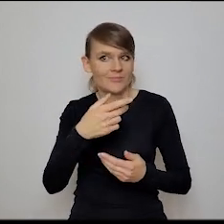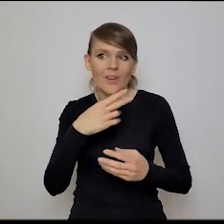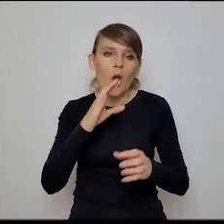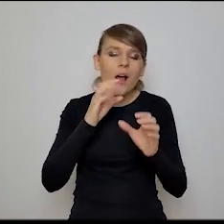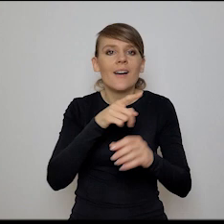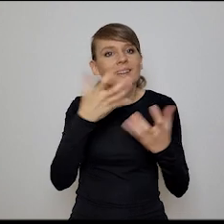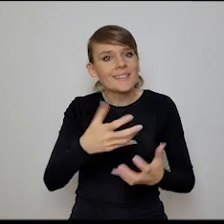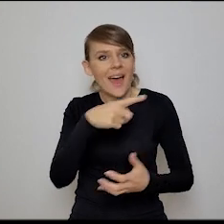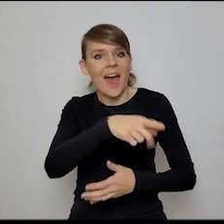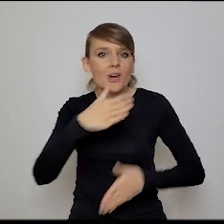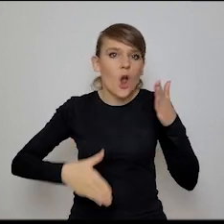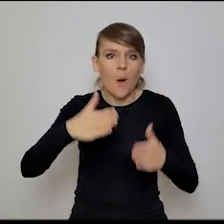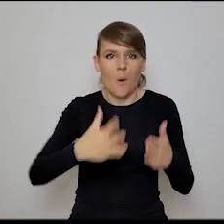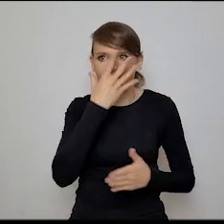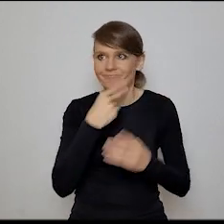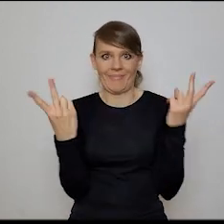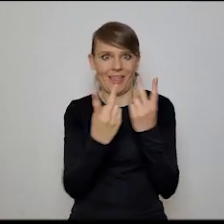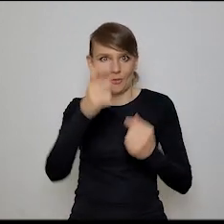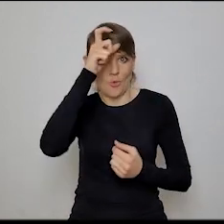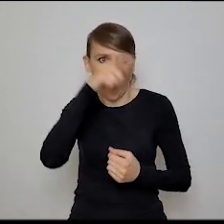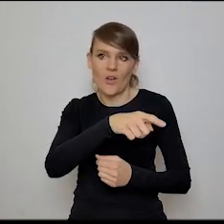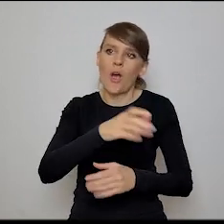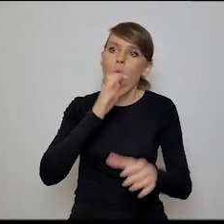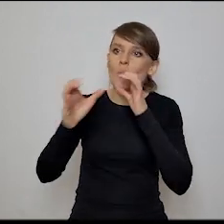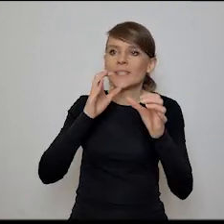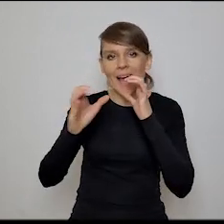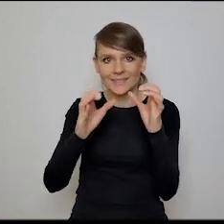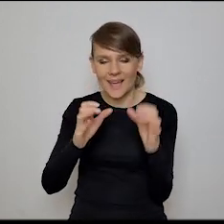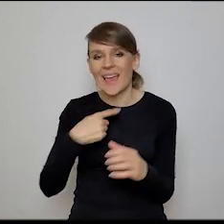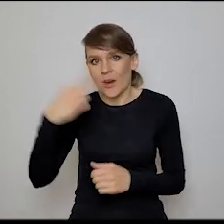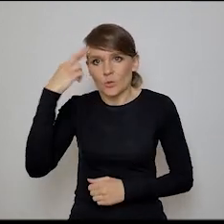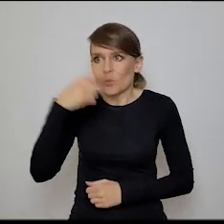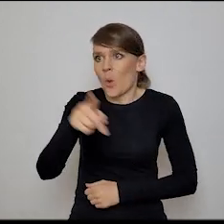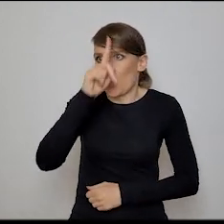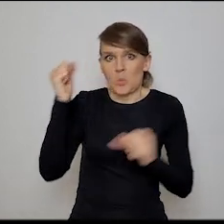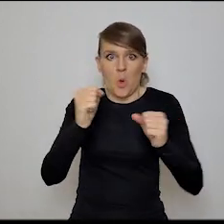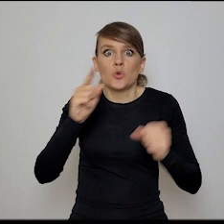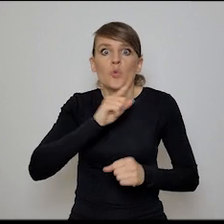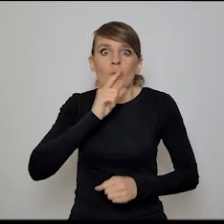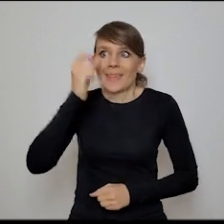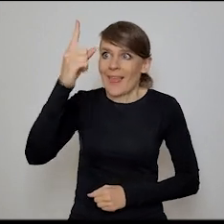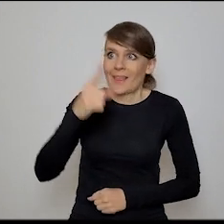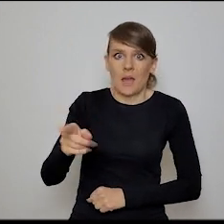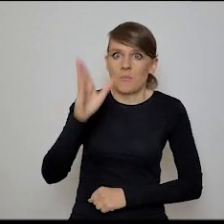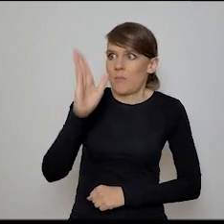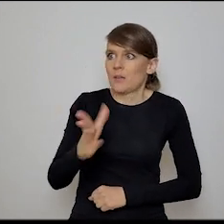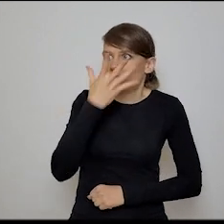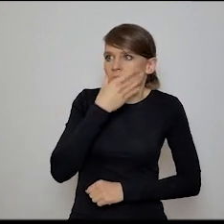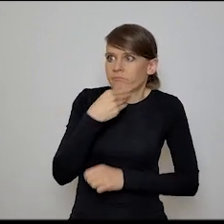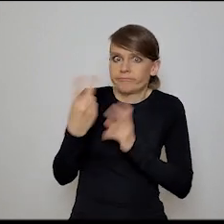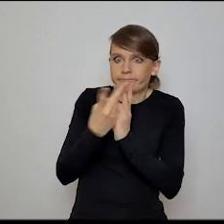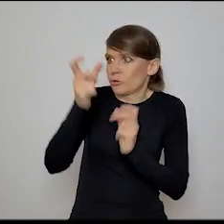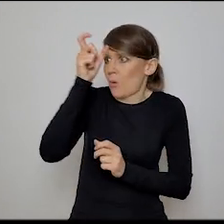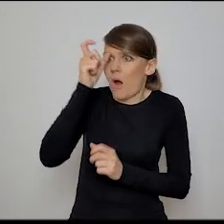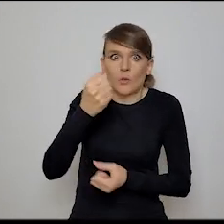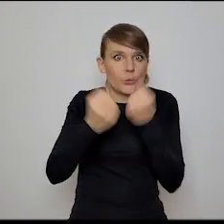będzie taki jak człowiek. Więc w tym sensie ja rozumiem ludzi, którzy na przykład się obawiają, że ta sztuczna inteligencja będzie do nich jakoś strasznie podobna